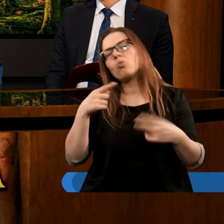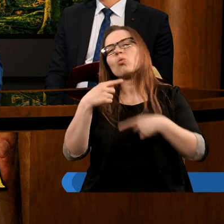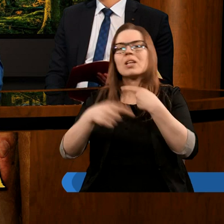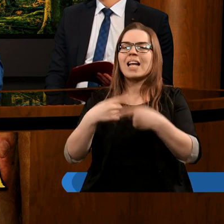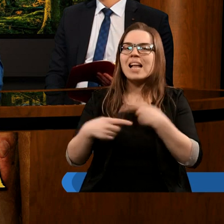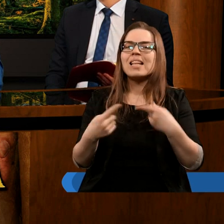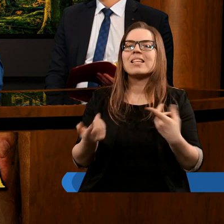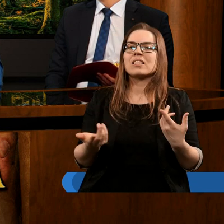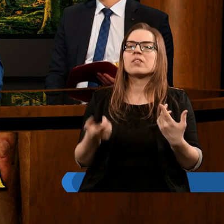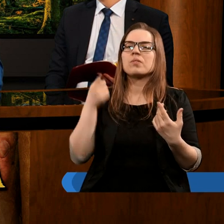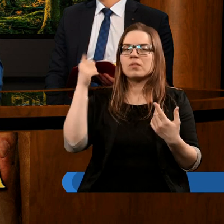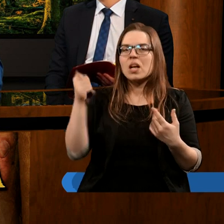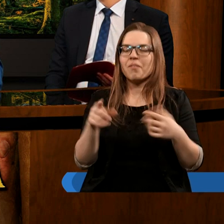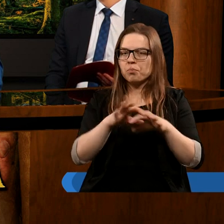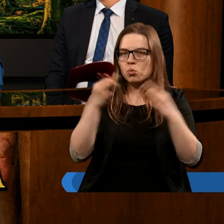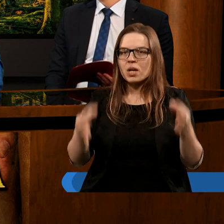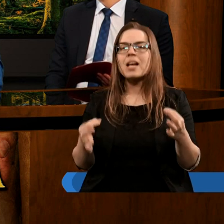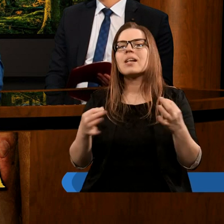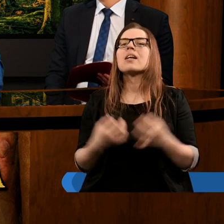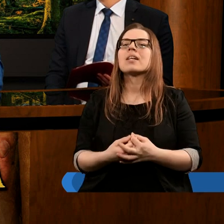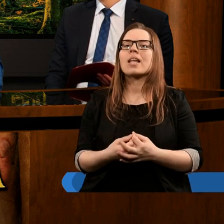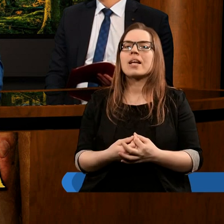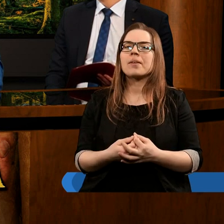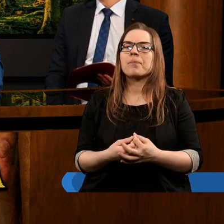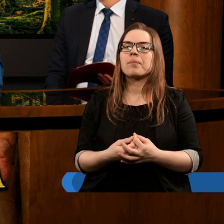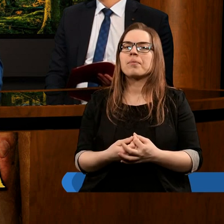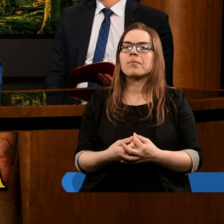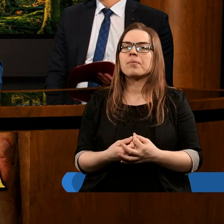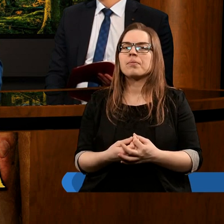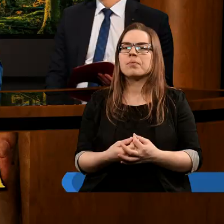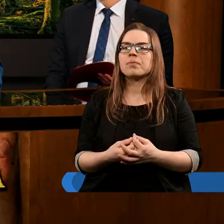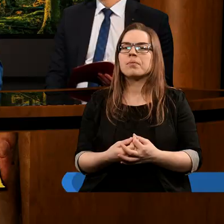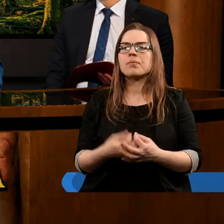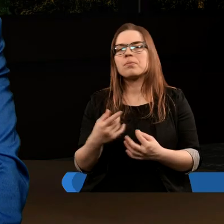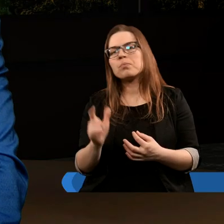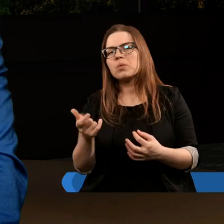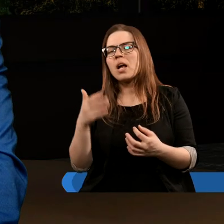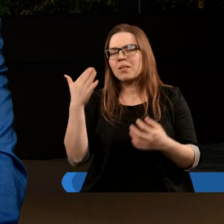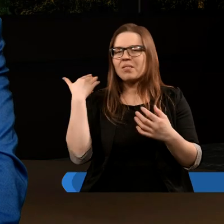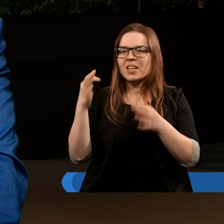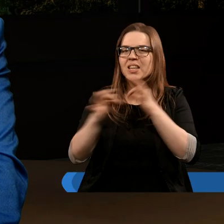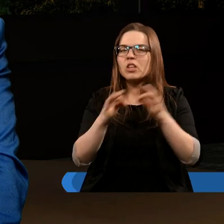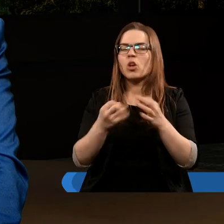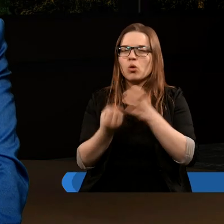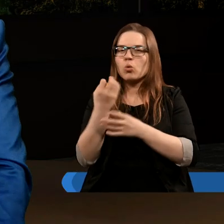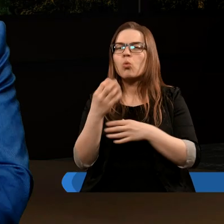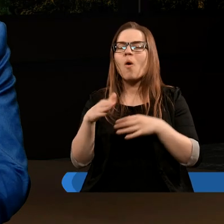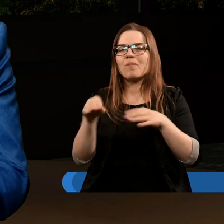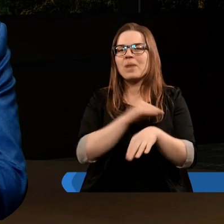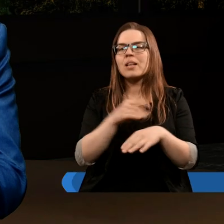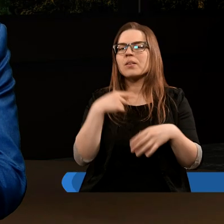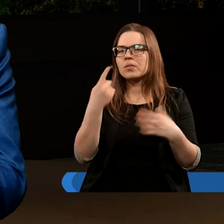tradycji jemu współczesnej i gdy gdzieś tam poszperamy w pewnych materiałach źródłowych,